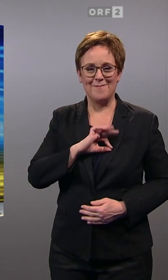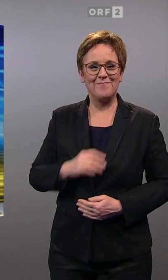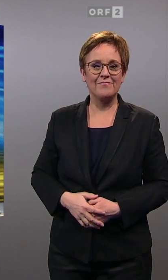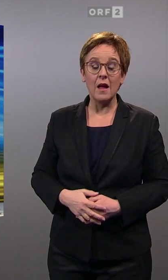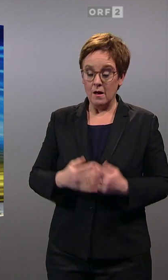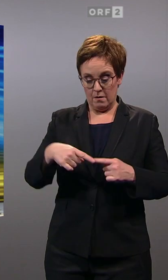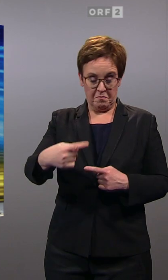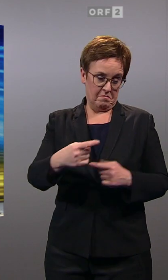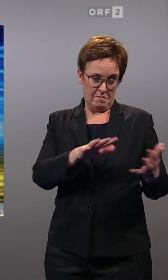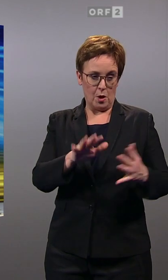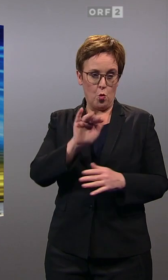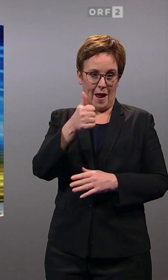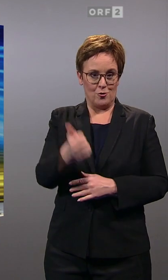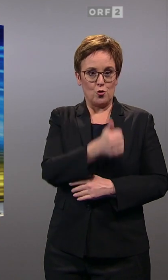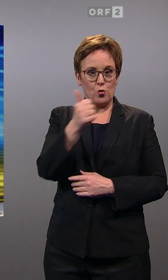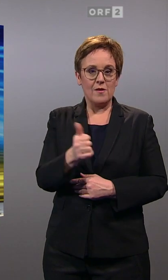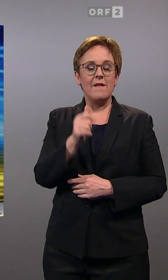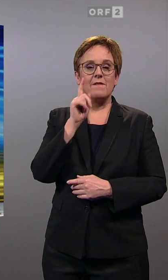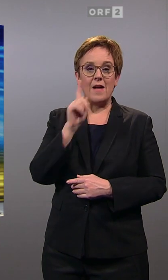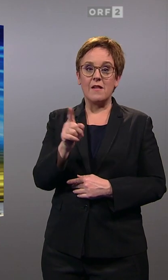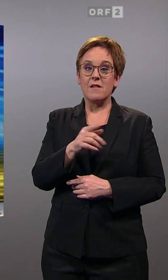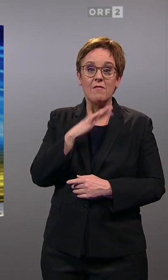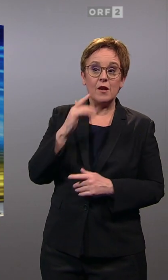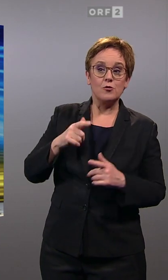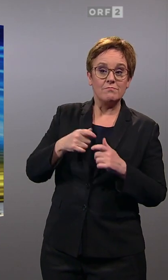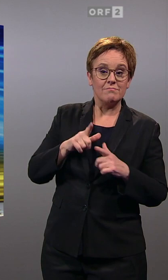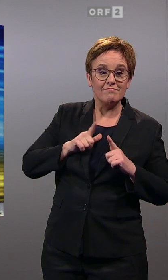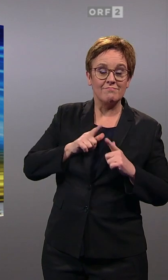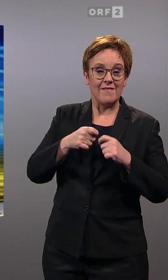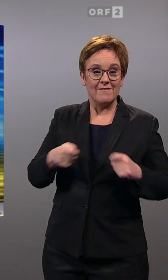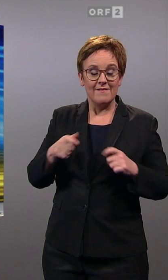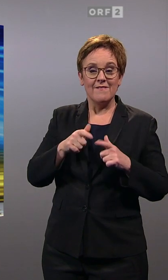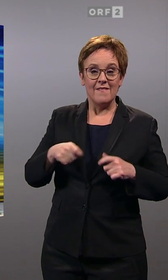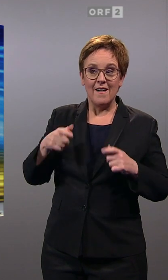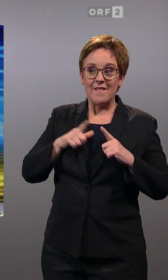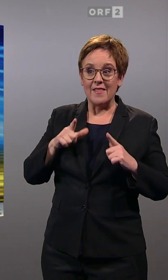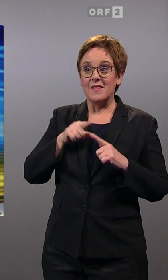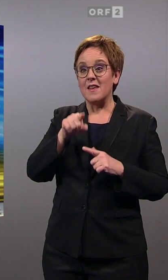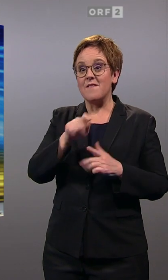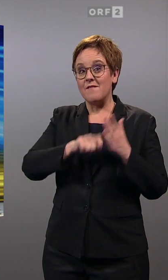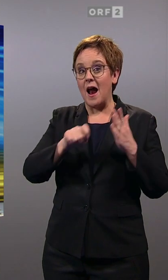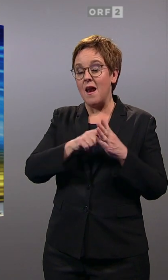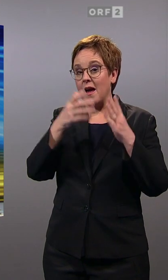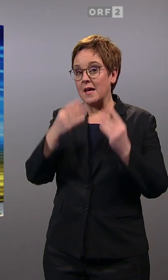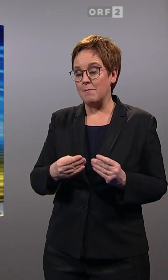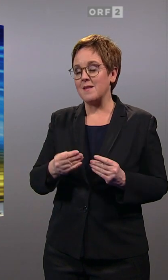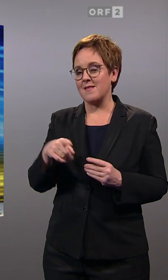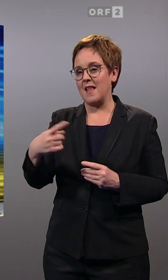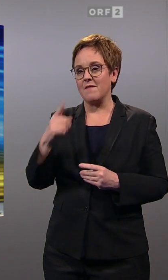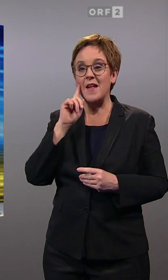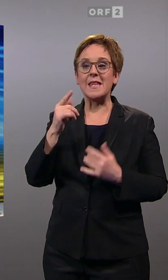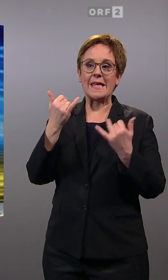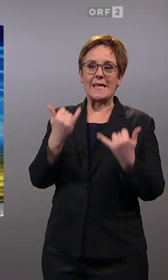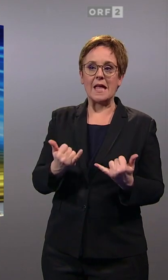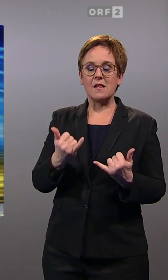etwas mehr als einer Stunde werden wir eben wissen, wie diese von vielen auch auf Bundesebene, also wegweisend bezeichnete Wahl ausgegangen ist. Wir wollen jetzt